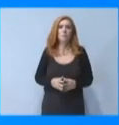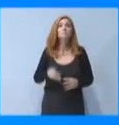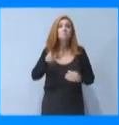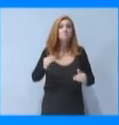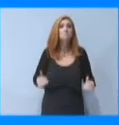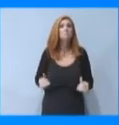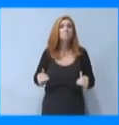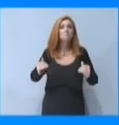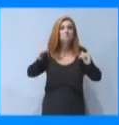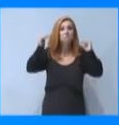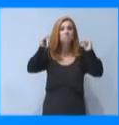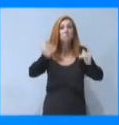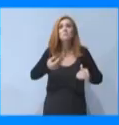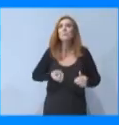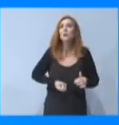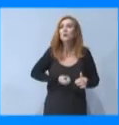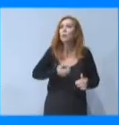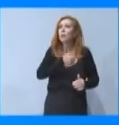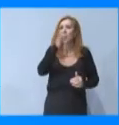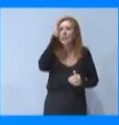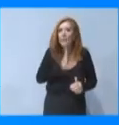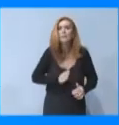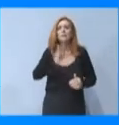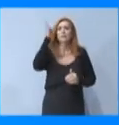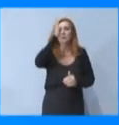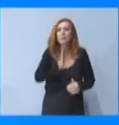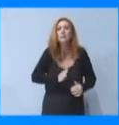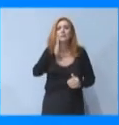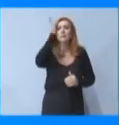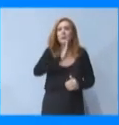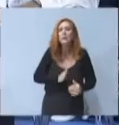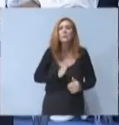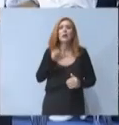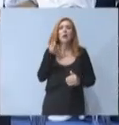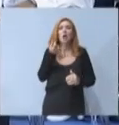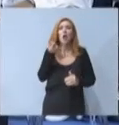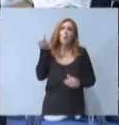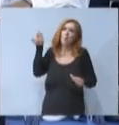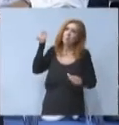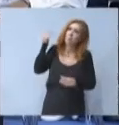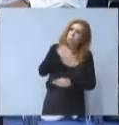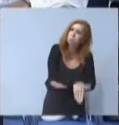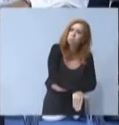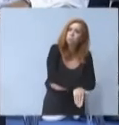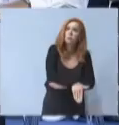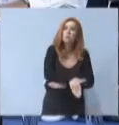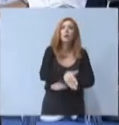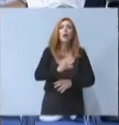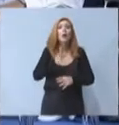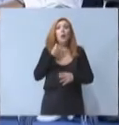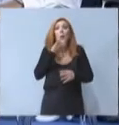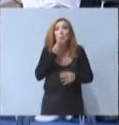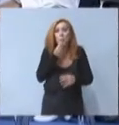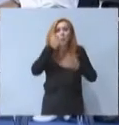Μεγαλώσατε, βιώνοντας ουσιαστικά μόνο κρίσεις. Την οικονομική κατάρρευση και το φλερτ με τη χρεοκοπία